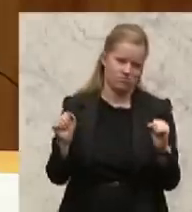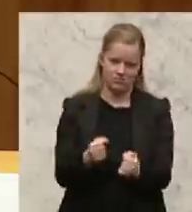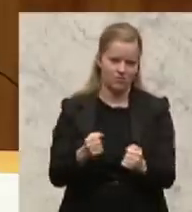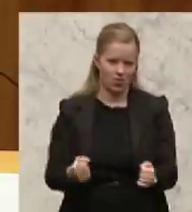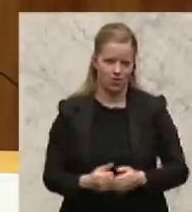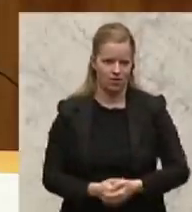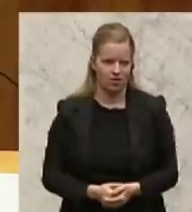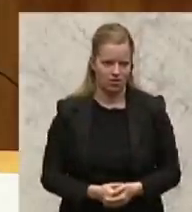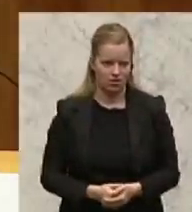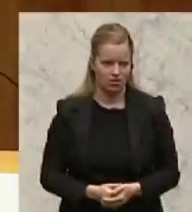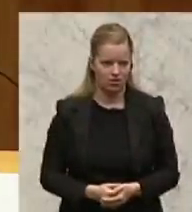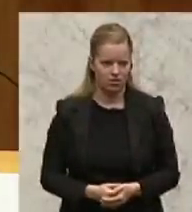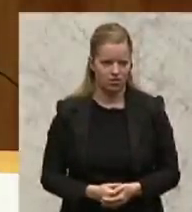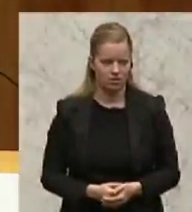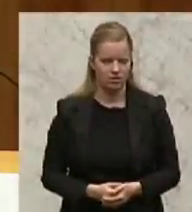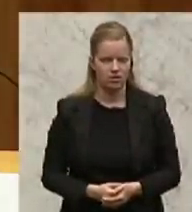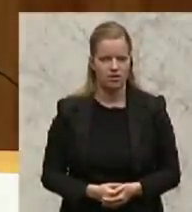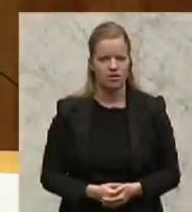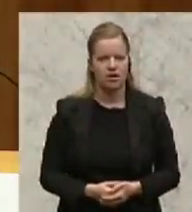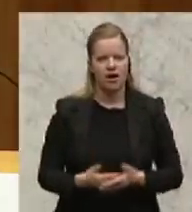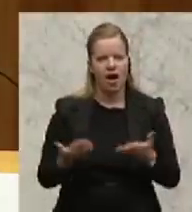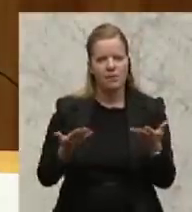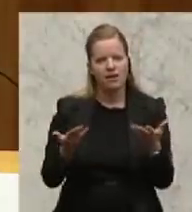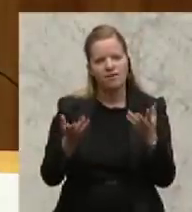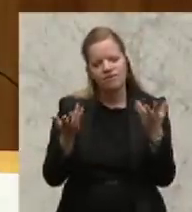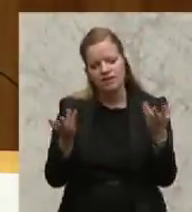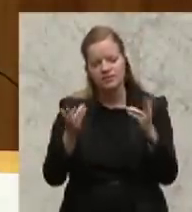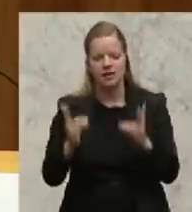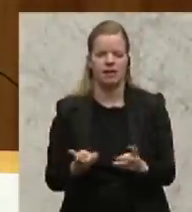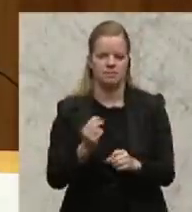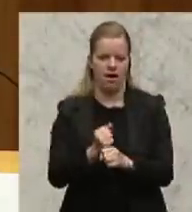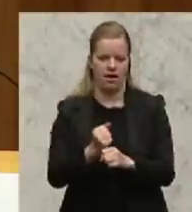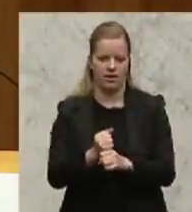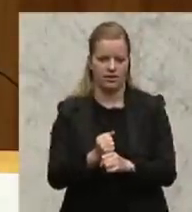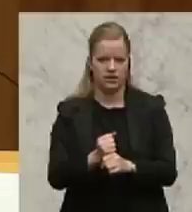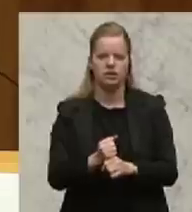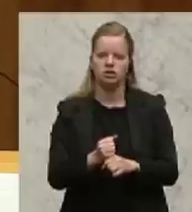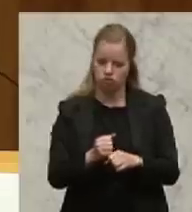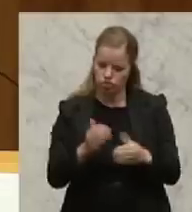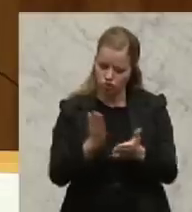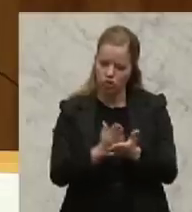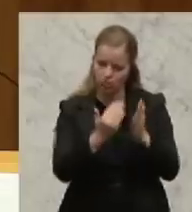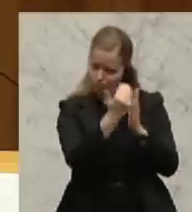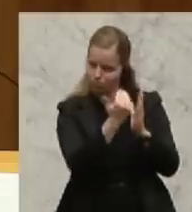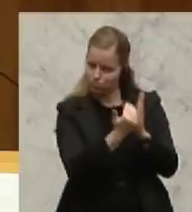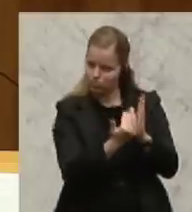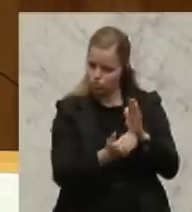getan werden kann, sind die Schritte, die ich Ihnen jetzt angedeutet habe. Oder erklären Sie,